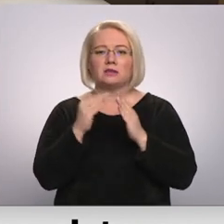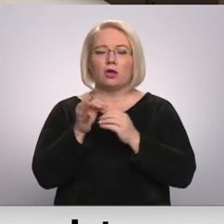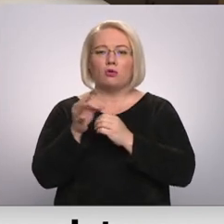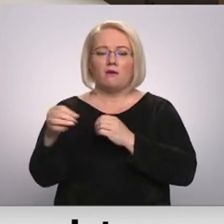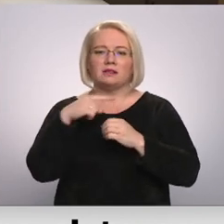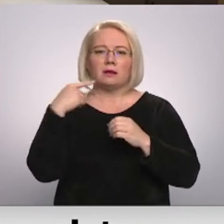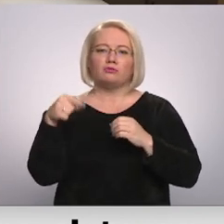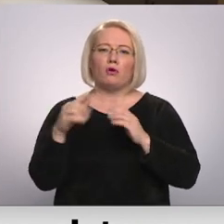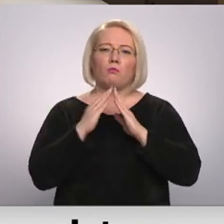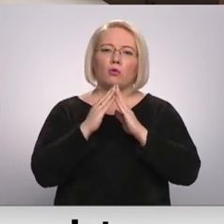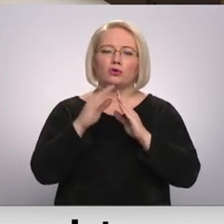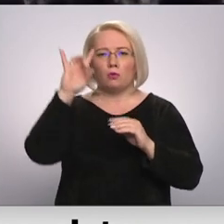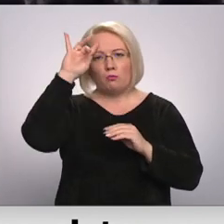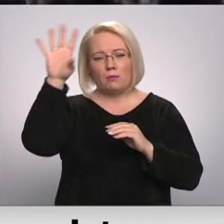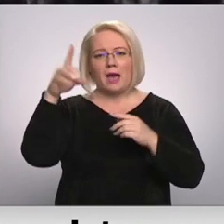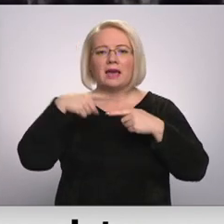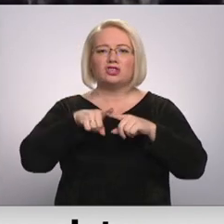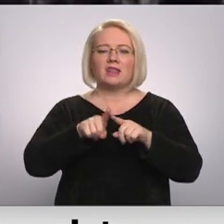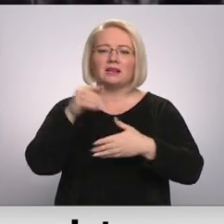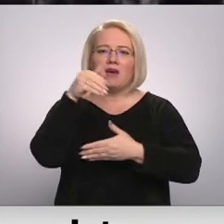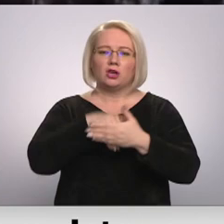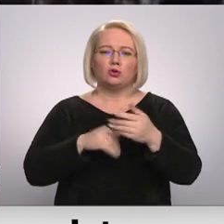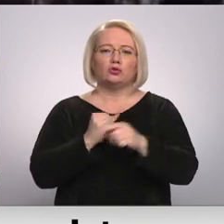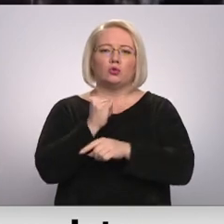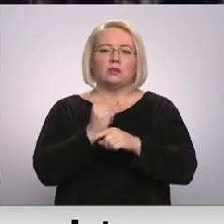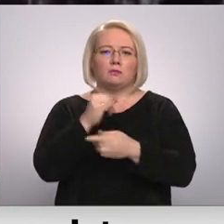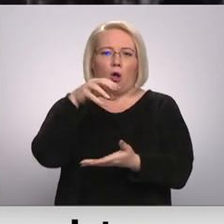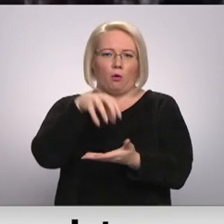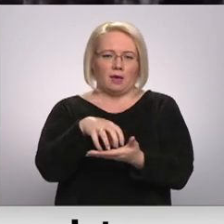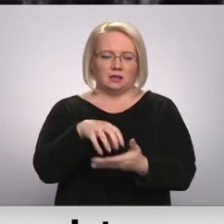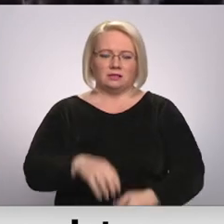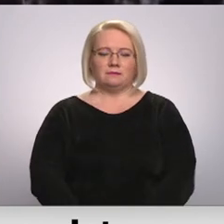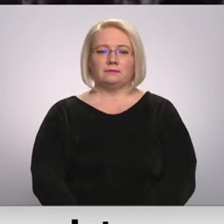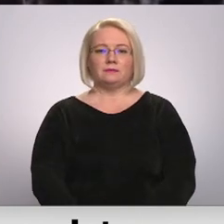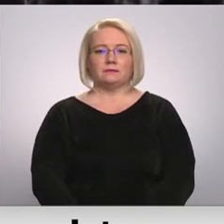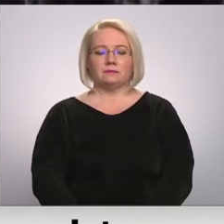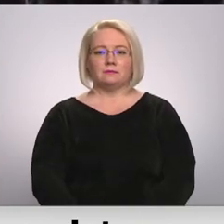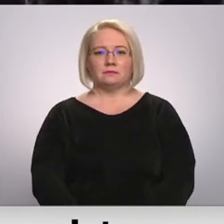populizēt arī kā inženieries, vēstures, turismu objektu. Dinieji Jemļana, Vatenis Bikovskis, Retevē.